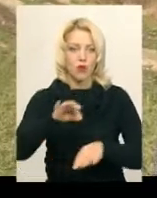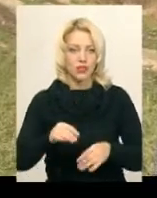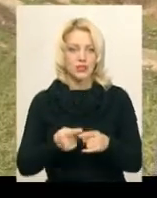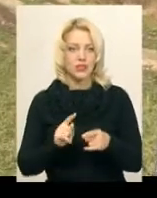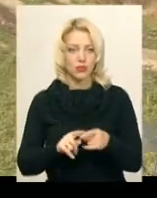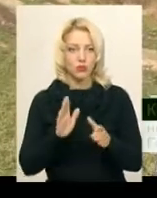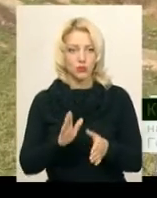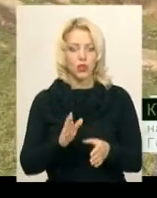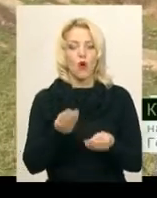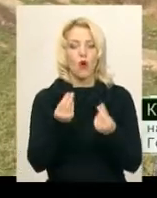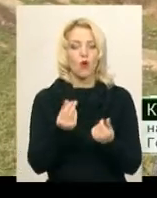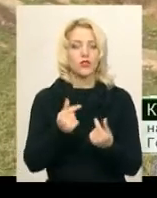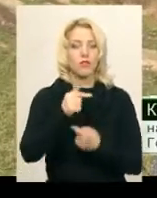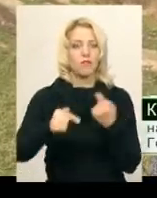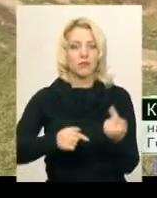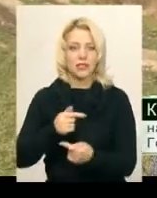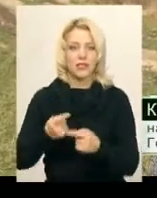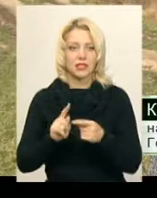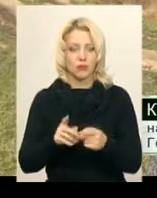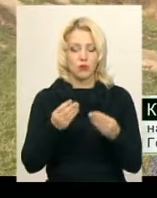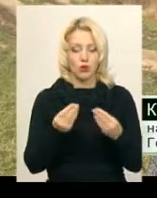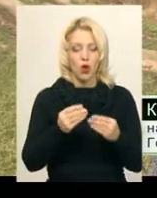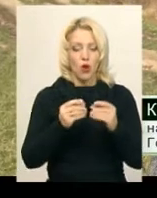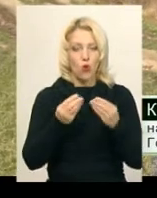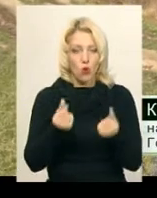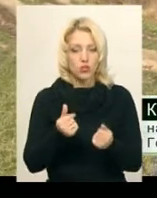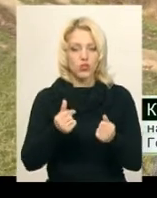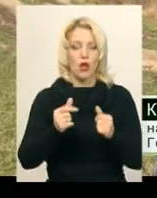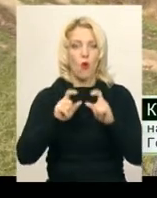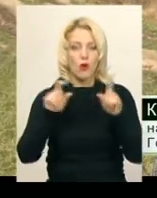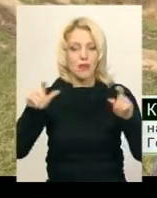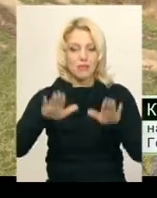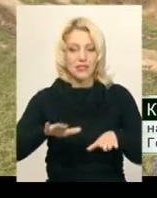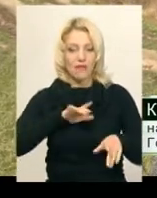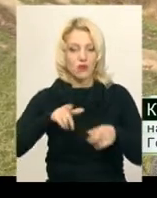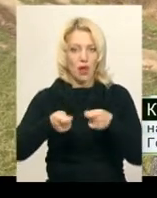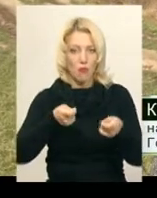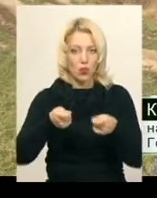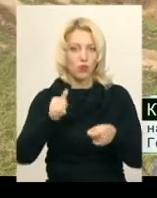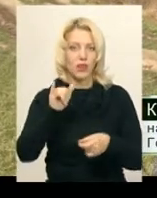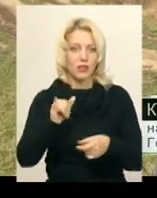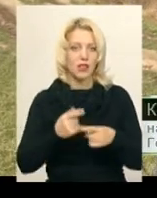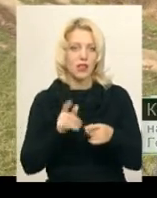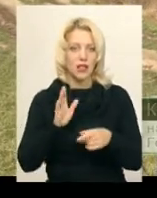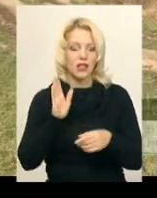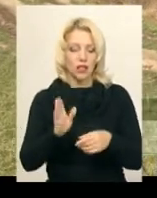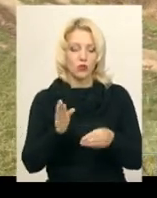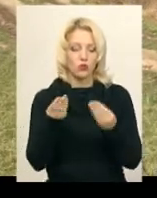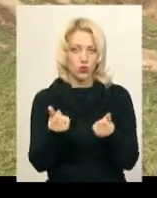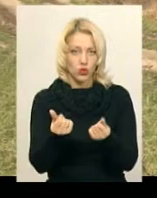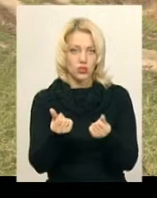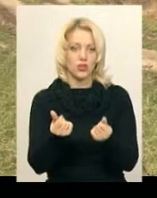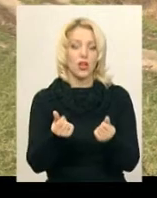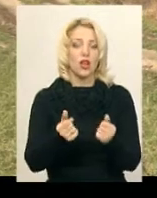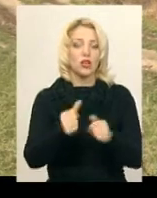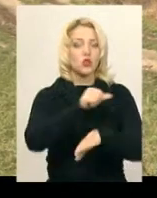будуть кошти бізнесу, це будуть кошти органів місцевого самоврядування, а також це будуть кошти зовнішніх